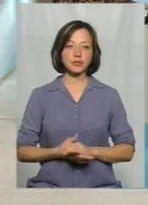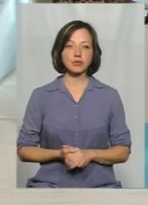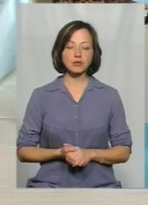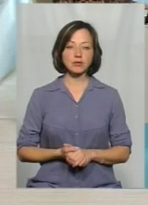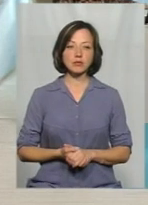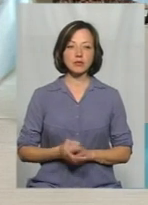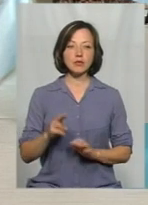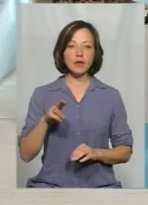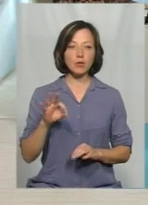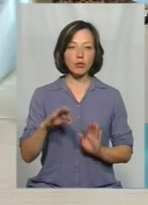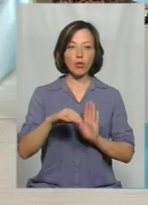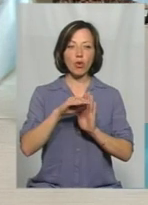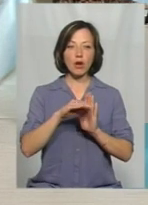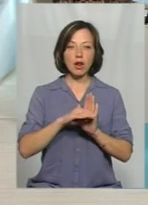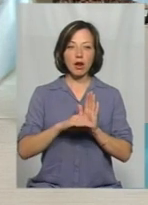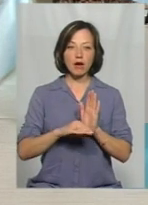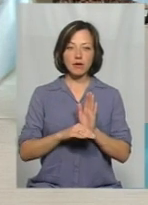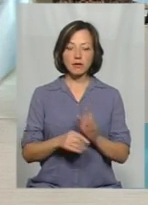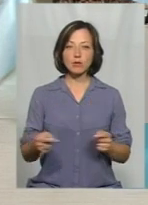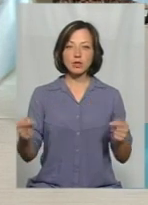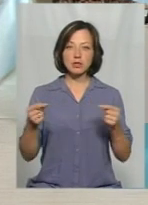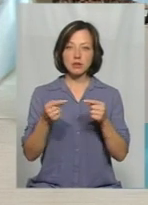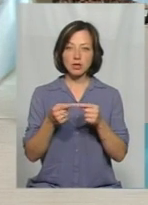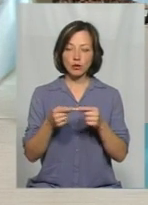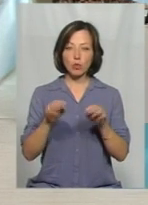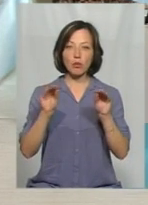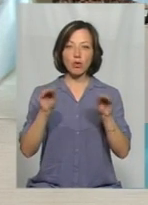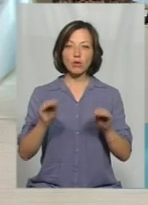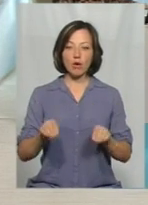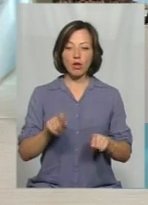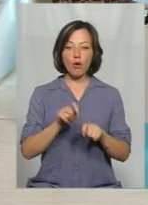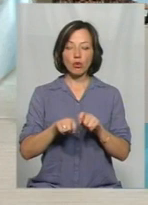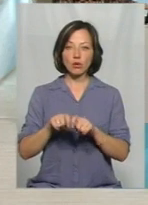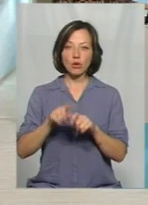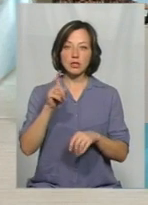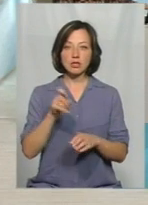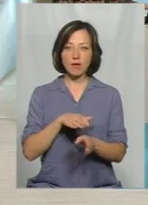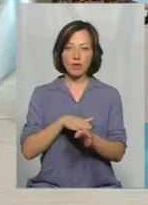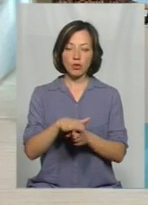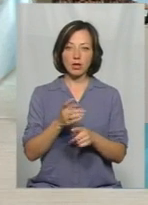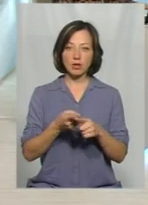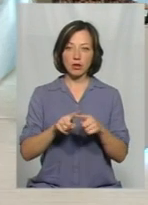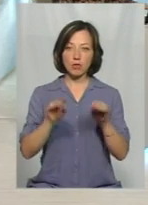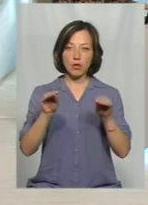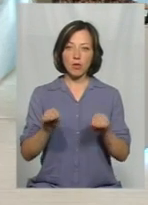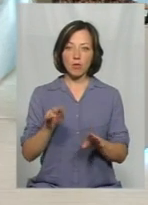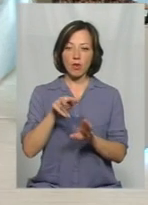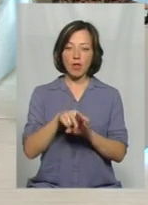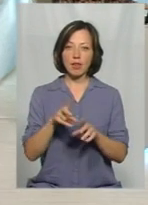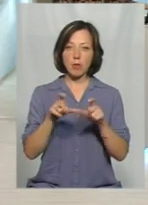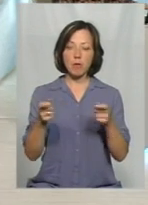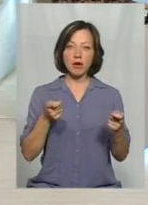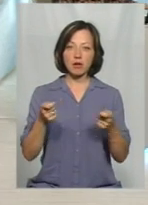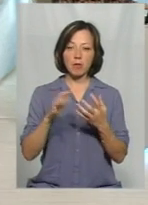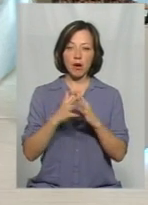По графіку, згідно самого протоколу, контроль за виконанням даного протоколу покладений на Департамент